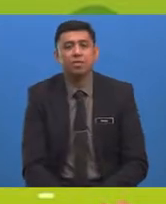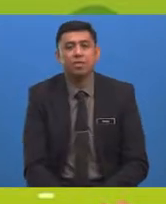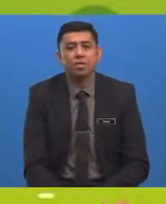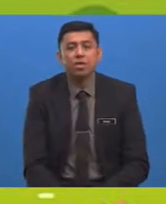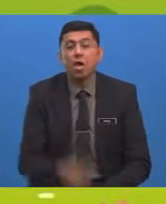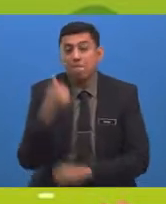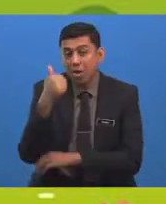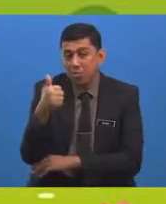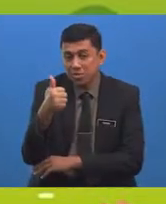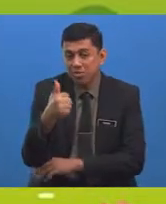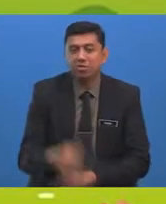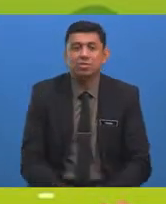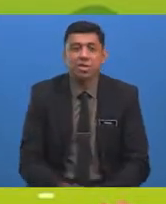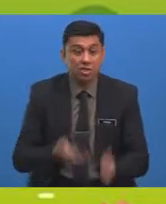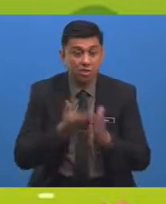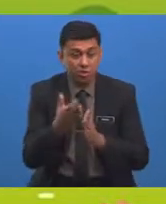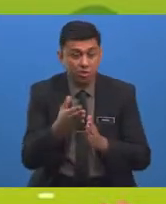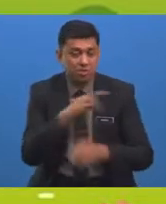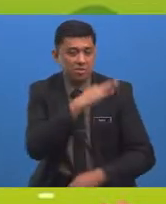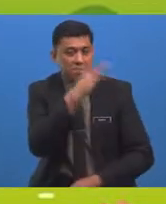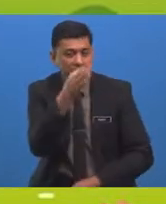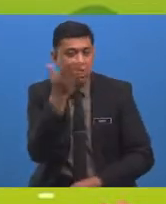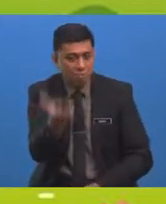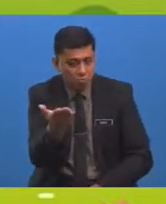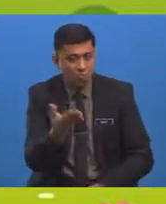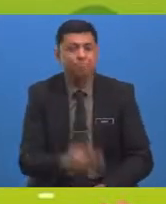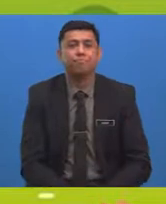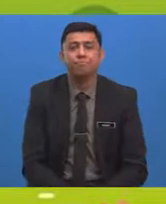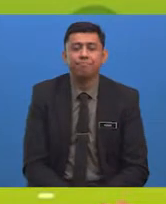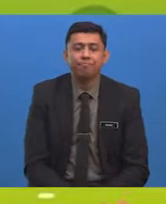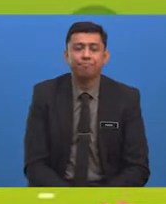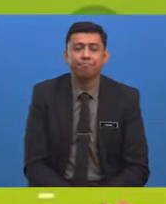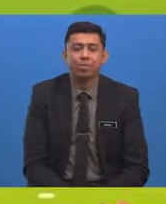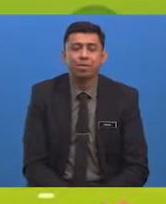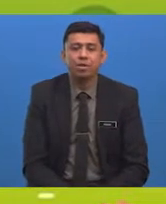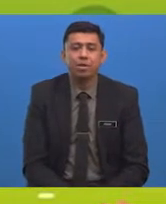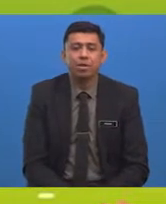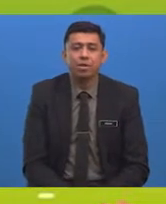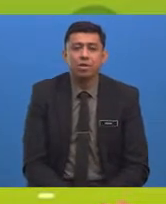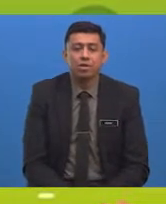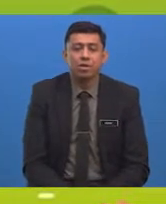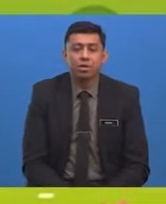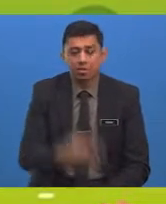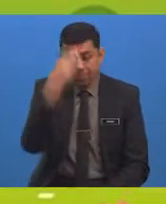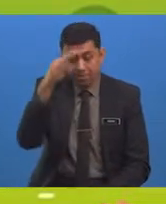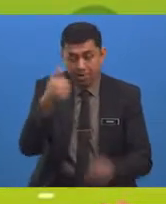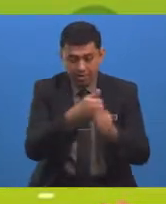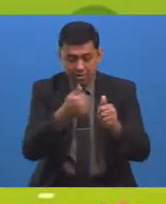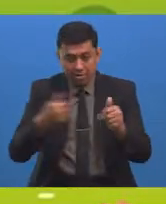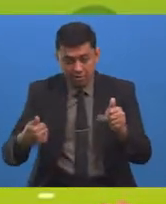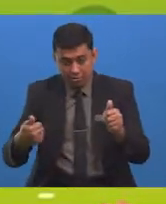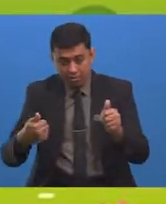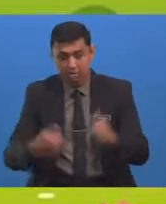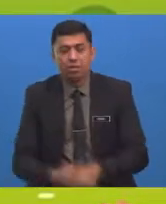Bagus Teruskan Semangat Kamu Bagi Mengelakkan Haiwan Dan Tumbuhan